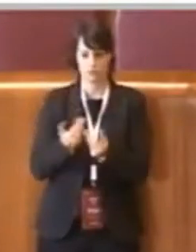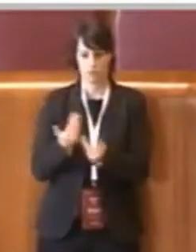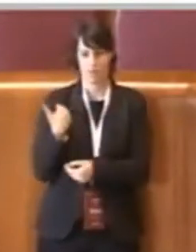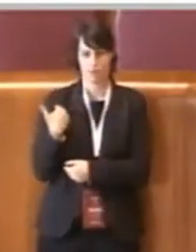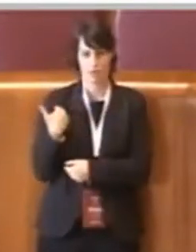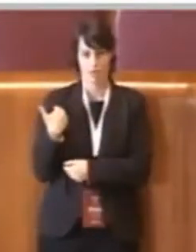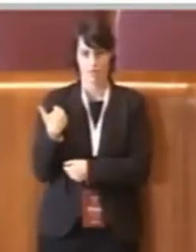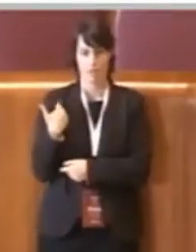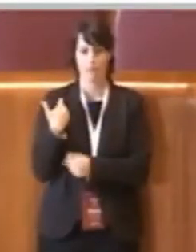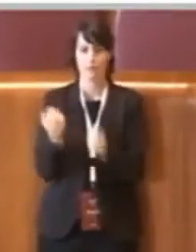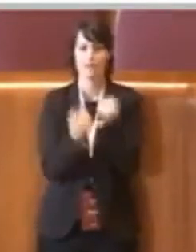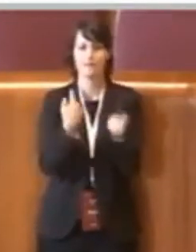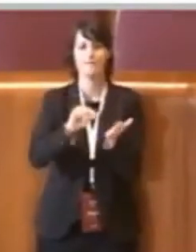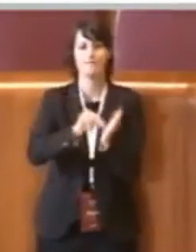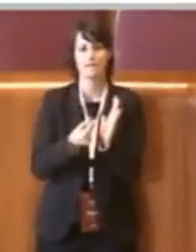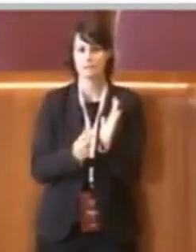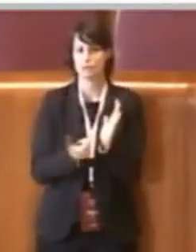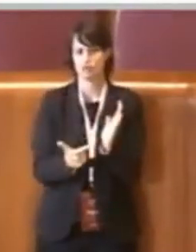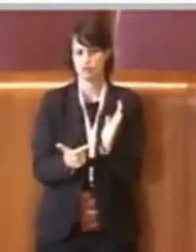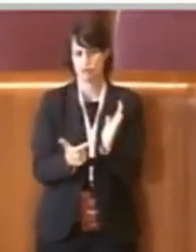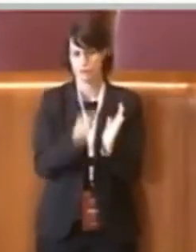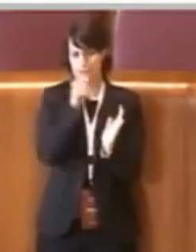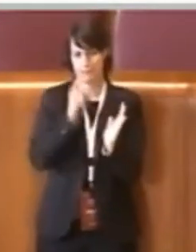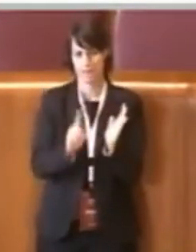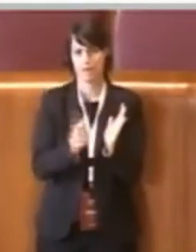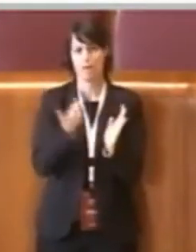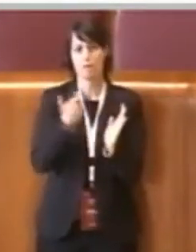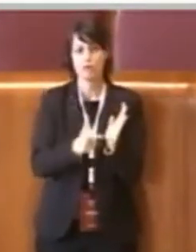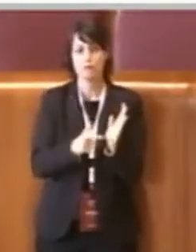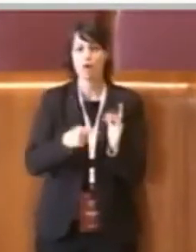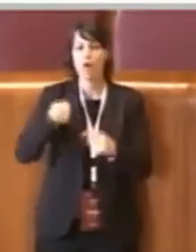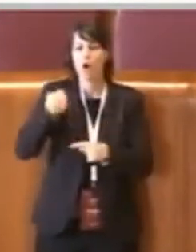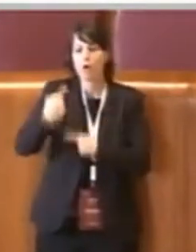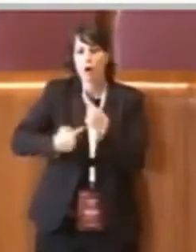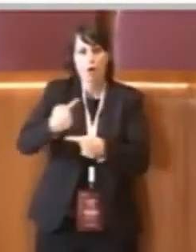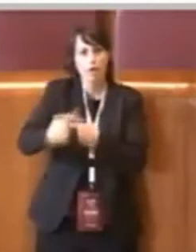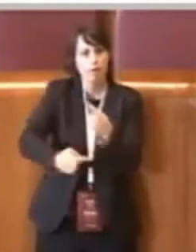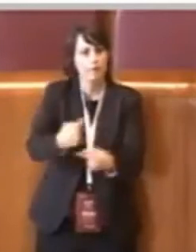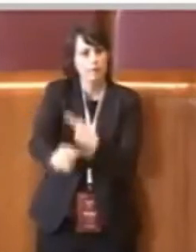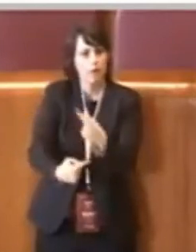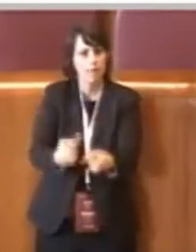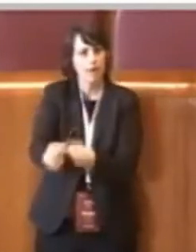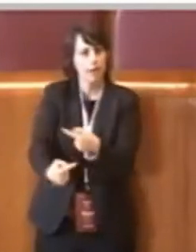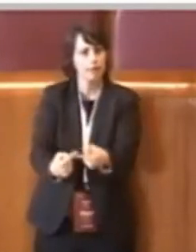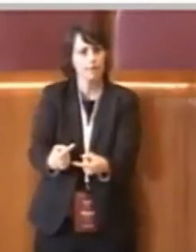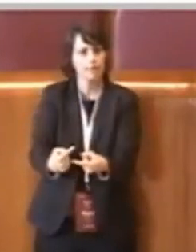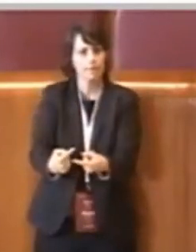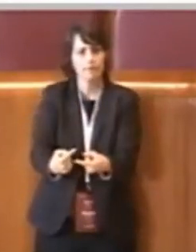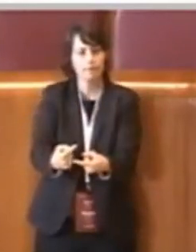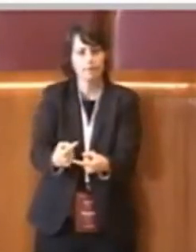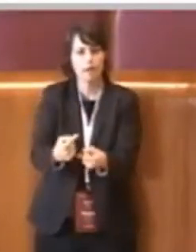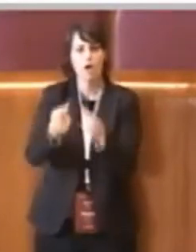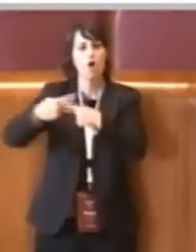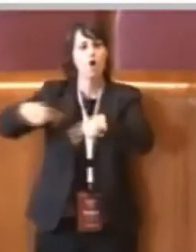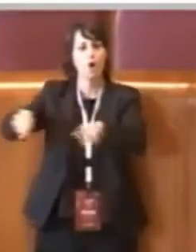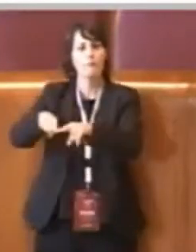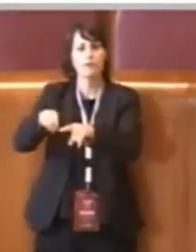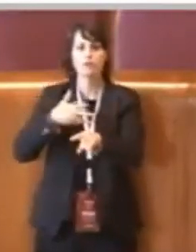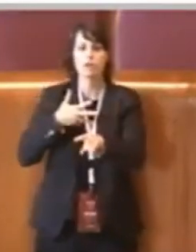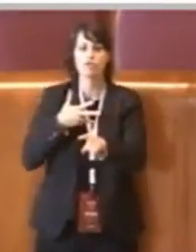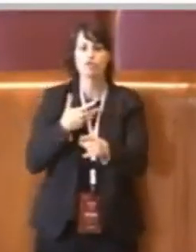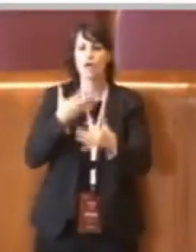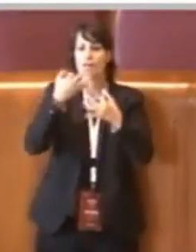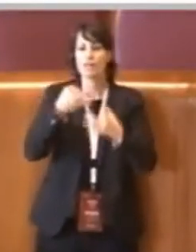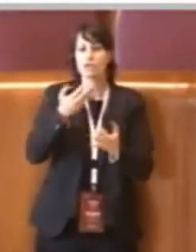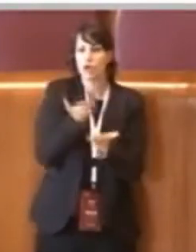ferma perché in realtà continuamente arrivano alla commissione dei libri di questo tipo che